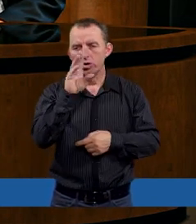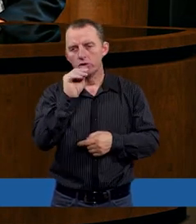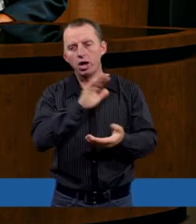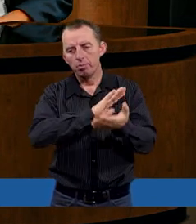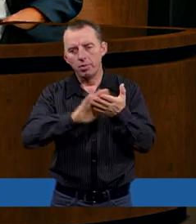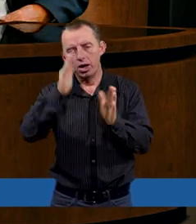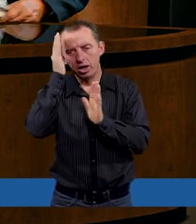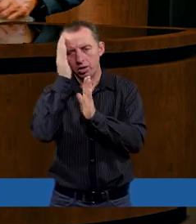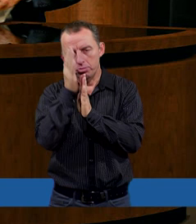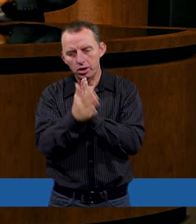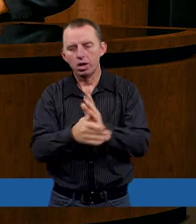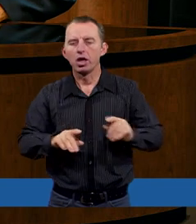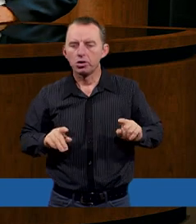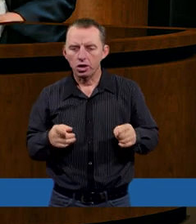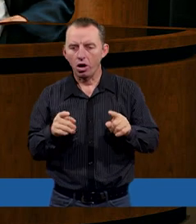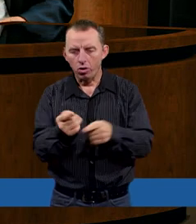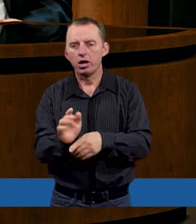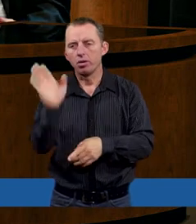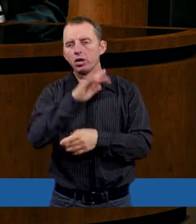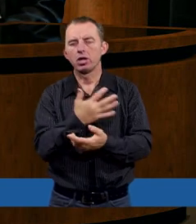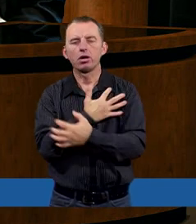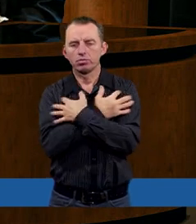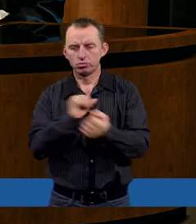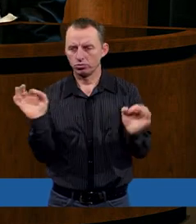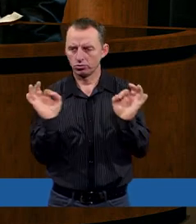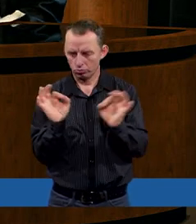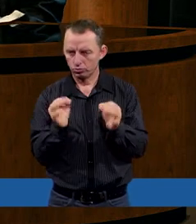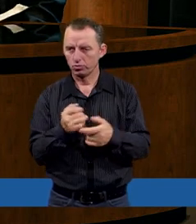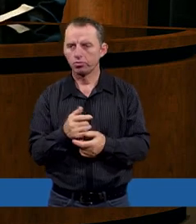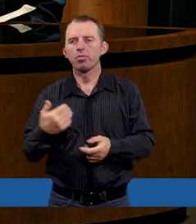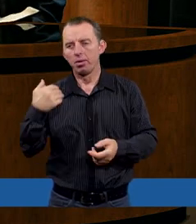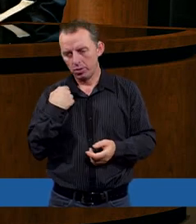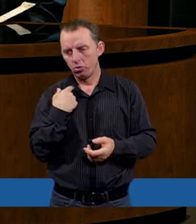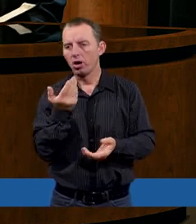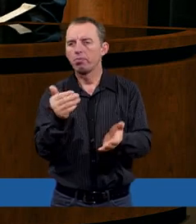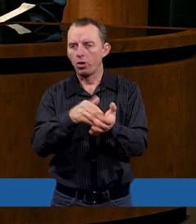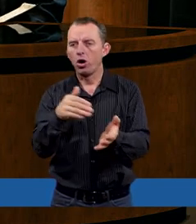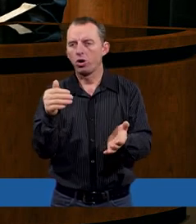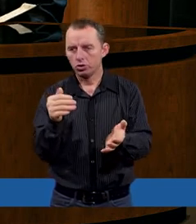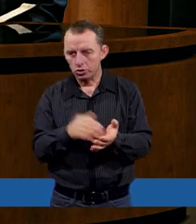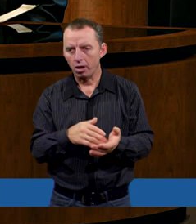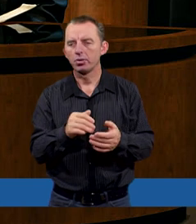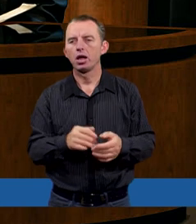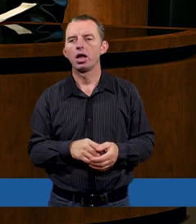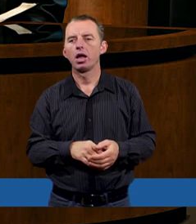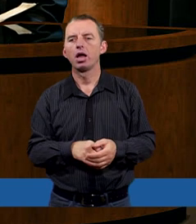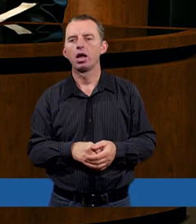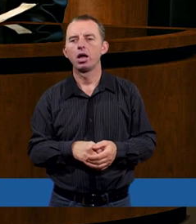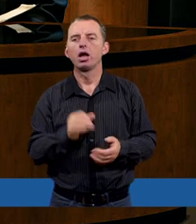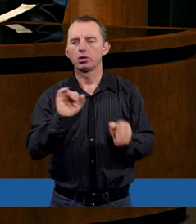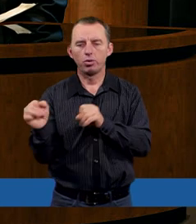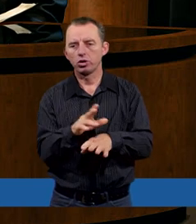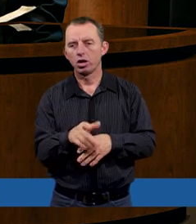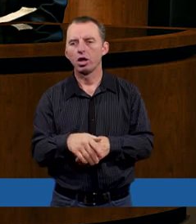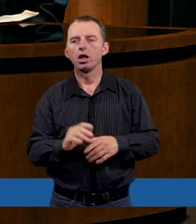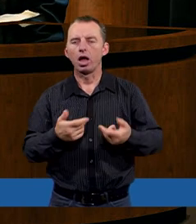bezpośrednie interwencje Boże tak drastyczne były niezbędne, bo one w ten sposób